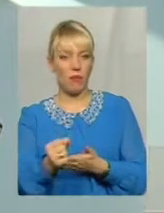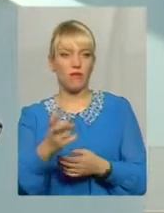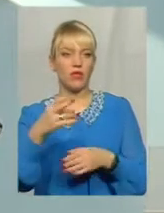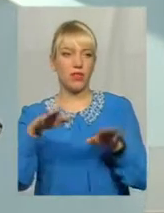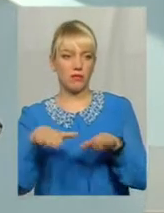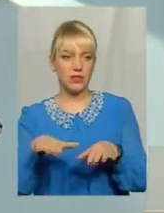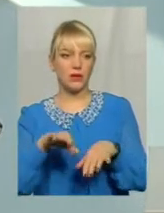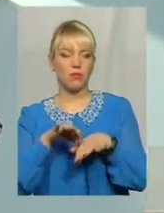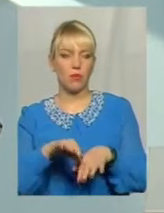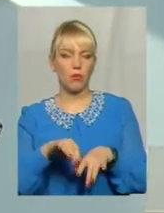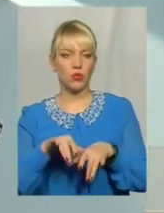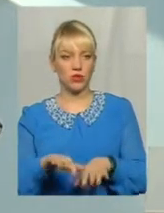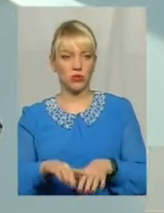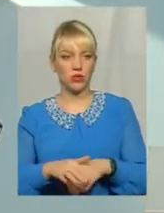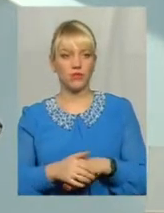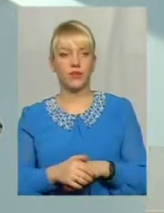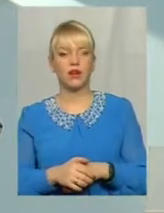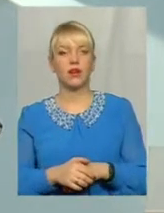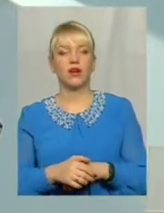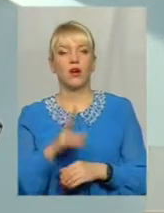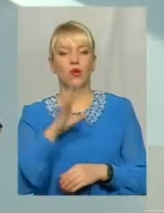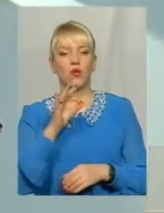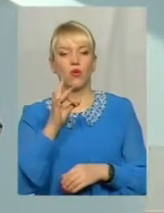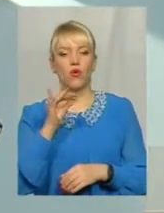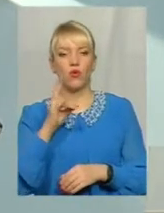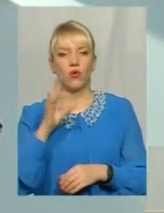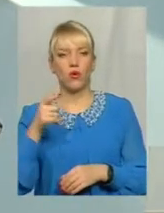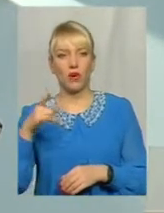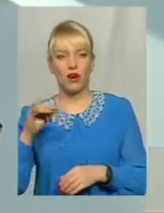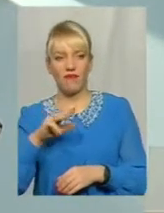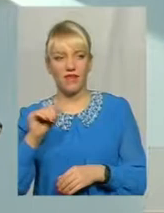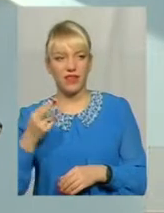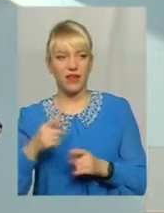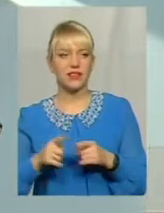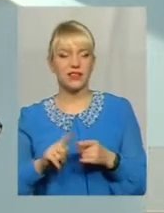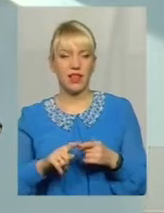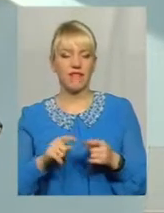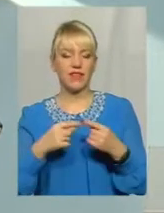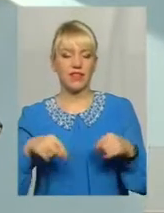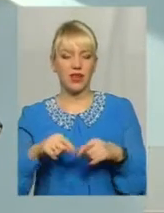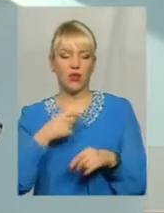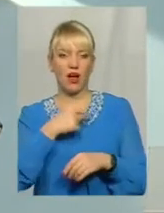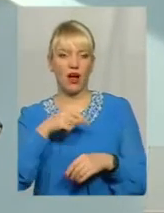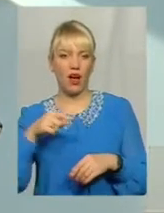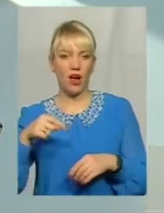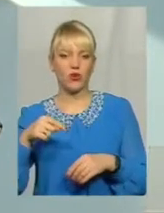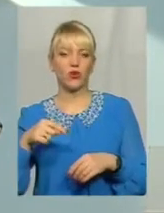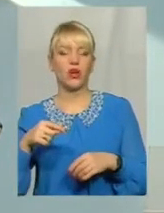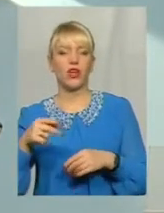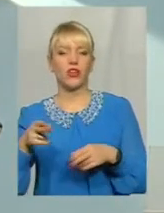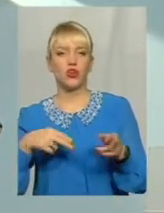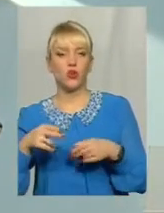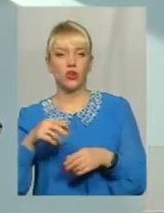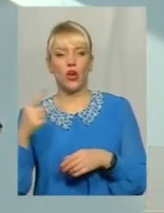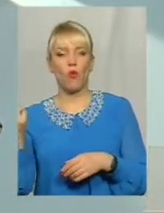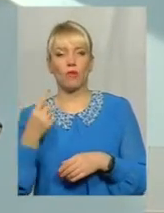проведення процедур коронарографії та стентування, це відділення кардіохірургії обласної лікарні. В разі,